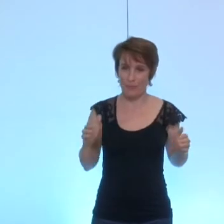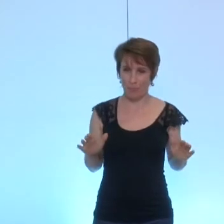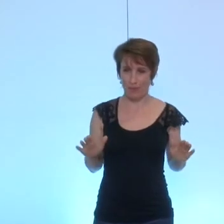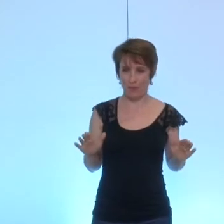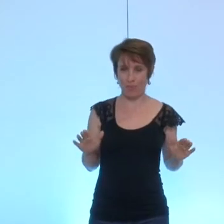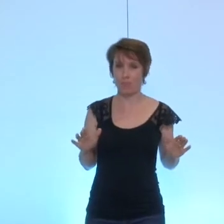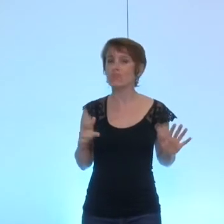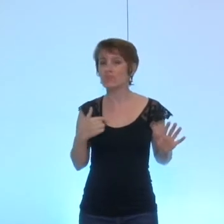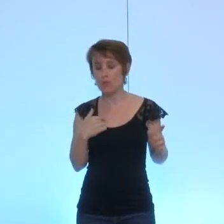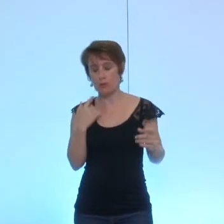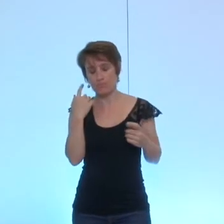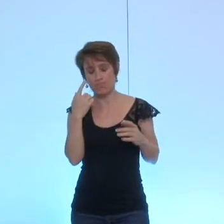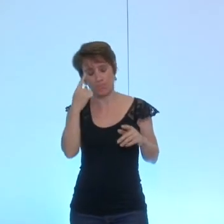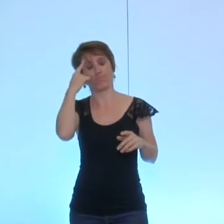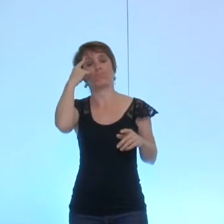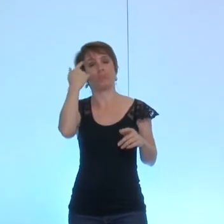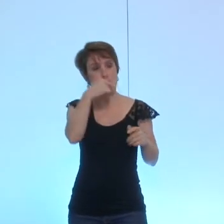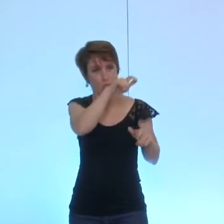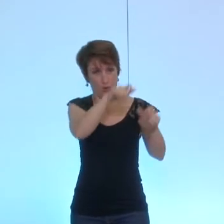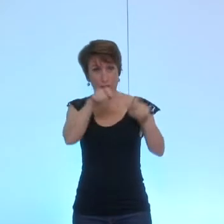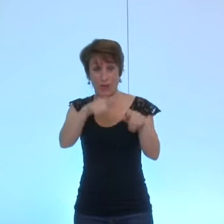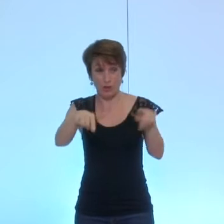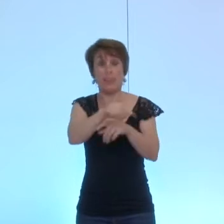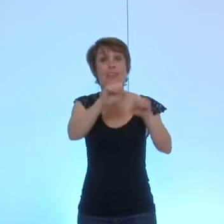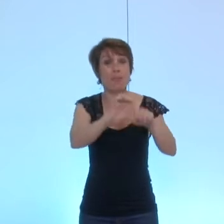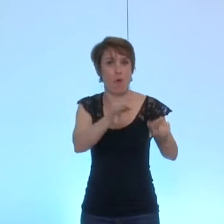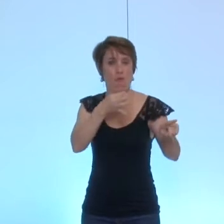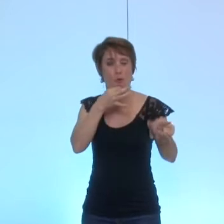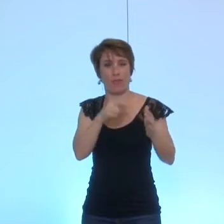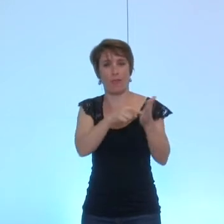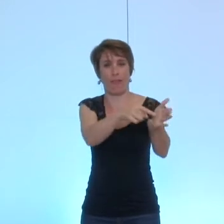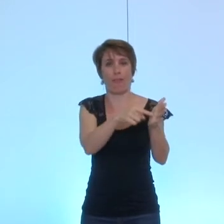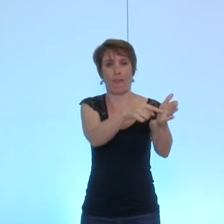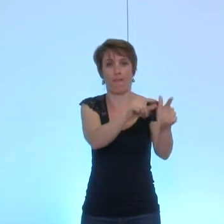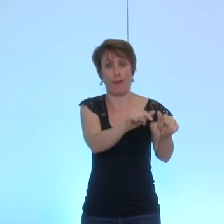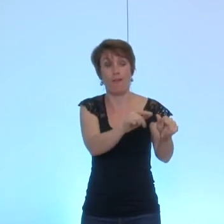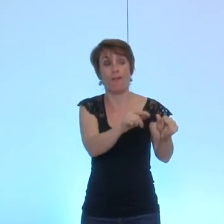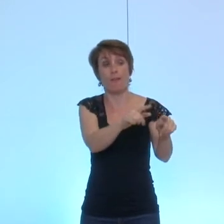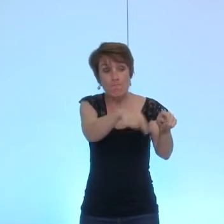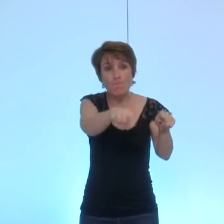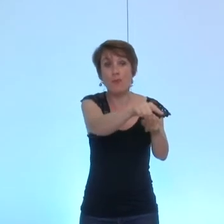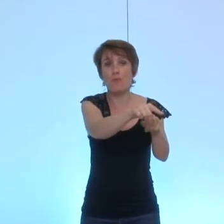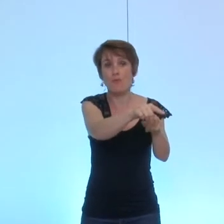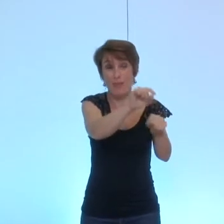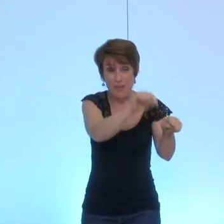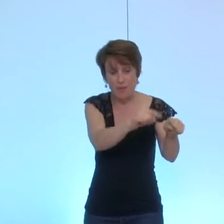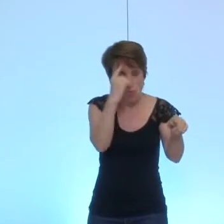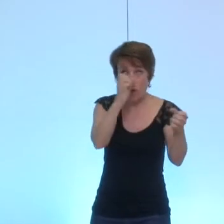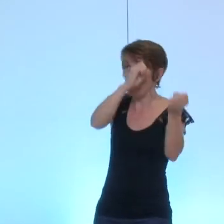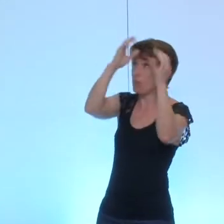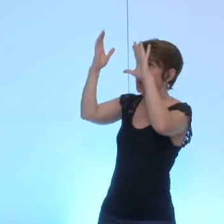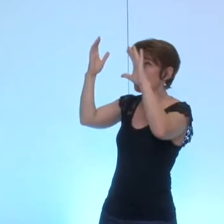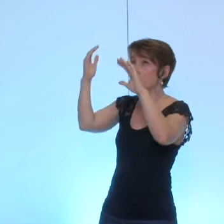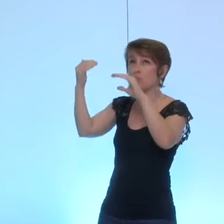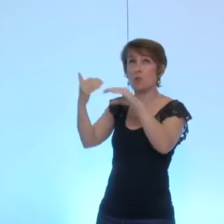un petit peu à ceux qui peuvent bénéficier de ce système à ceux qui peuvent bénéficier de ce système je voudrais qu'ils se disent qu'ils s'imaginent ce qui peut